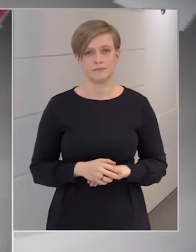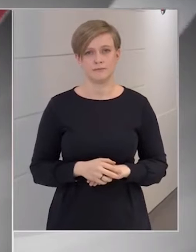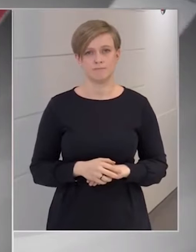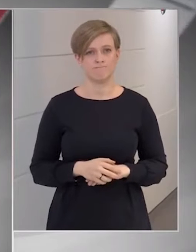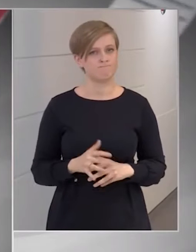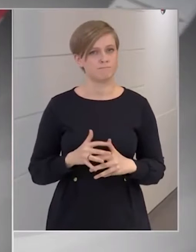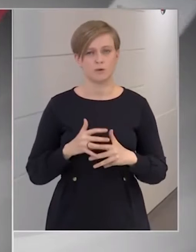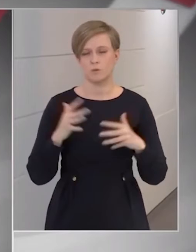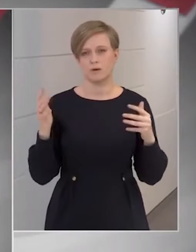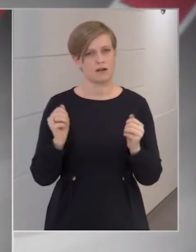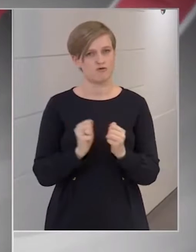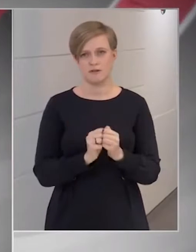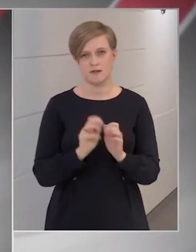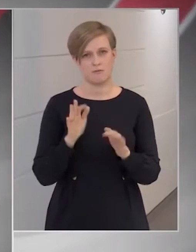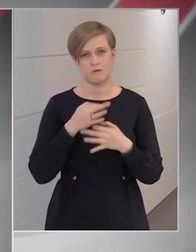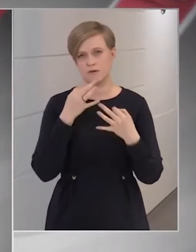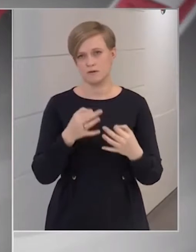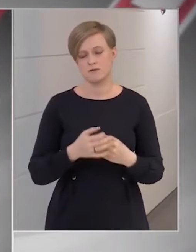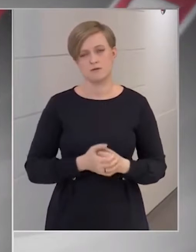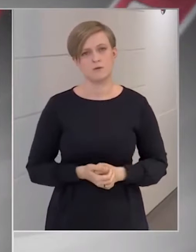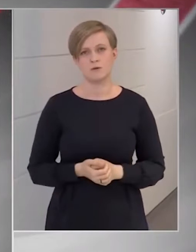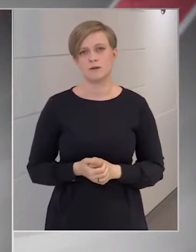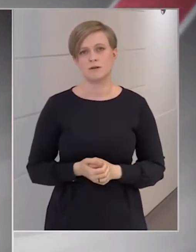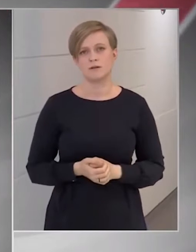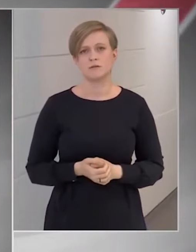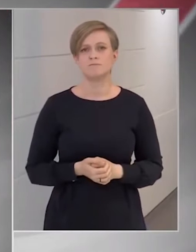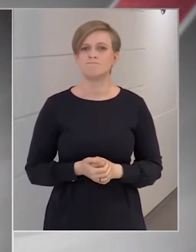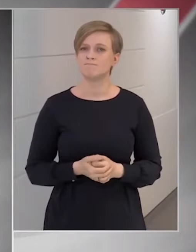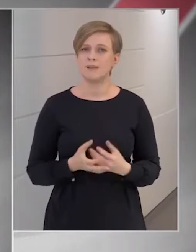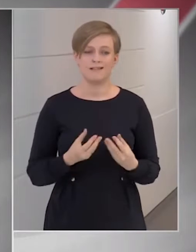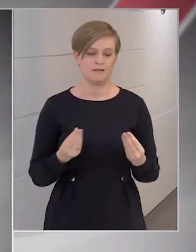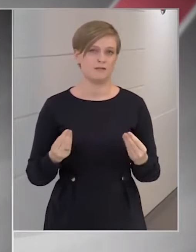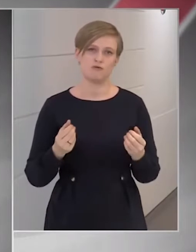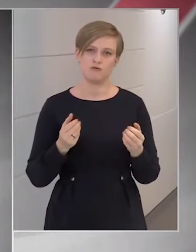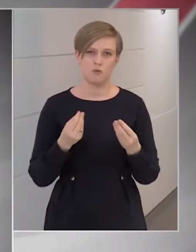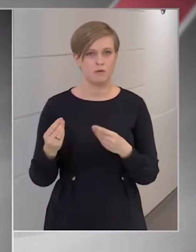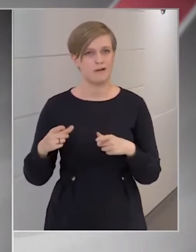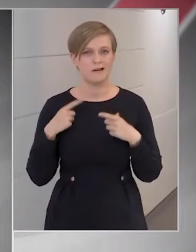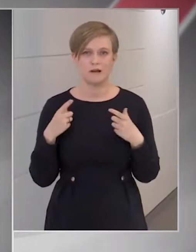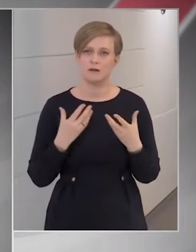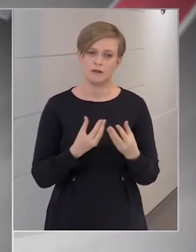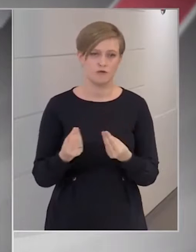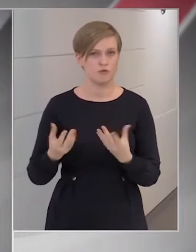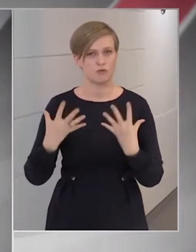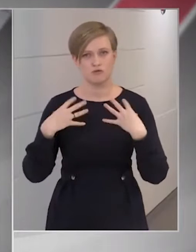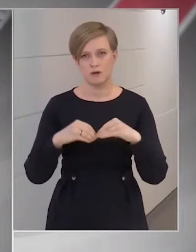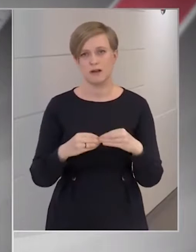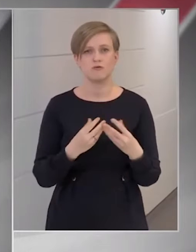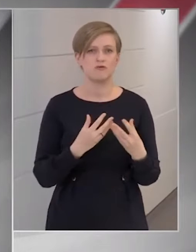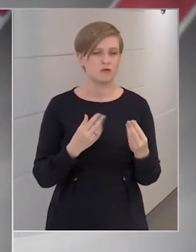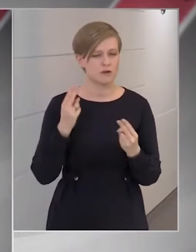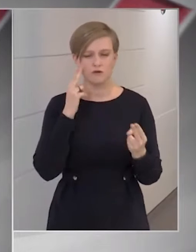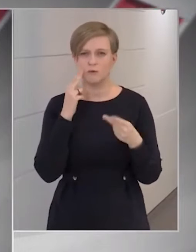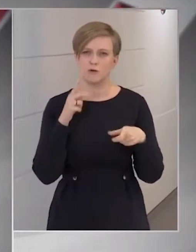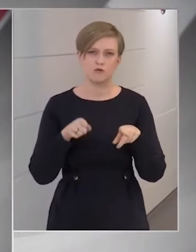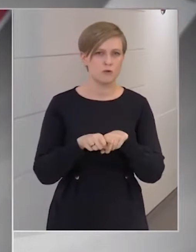Az országos adatok szerint 5481 új fertőzött mellett rekordszámú, 252 halálos áldozatot